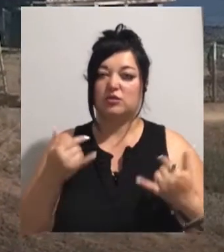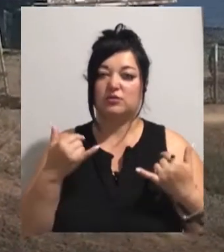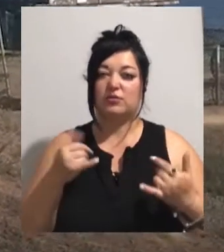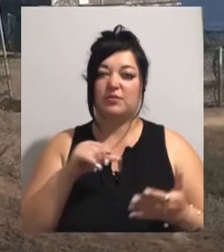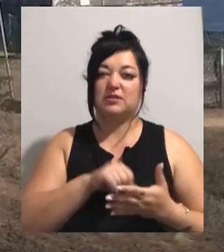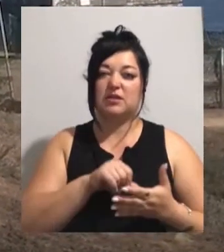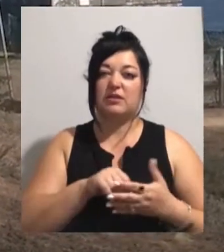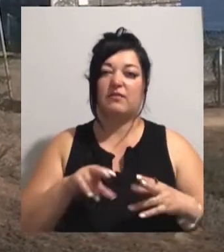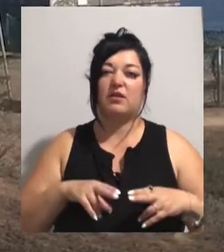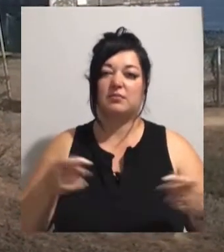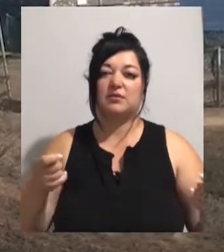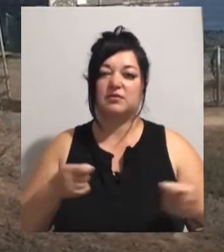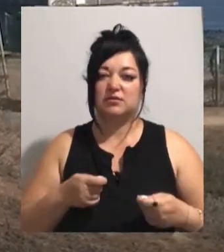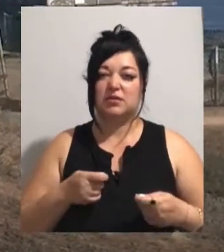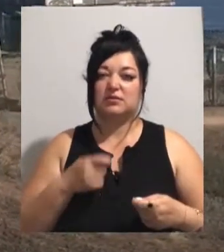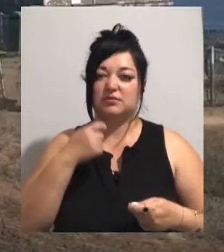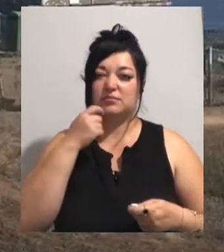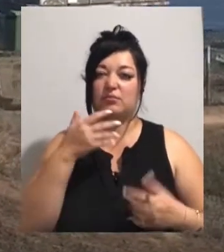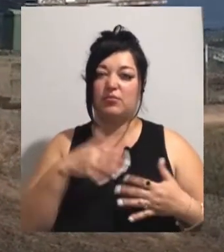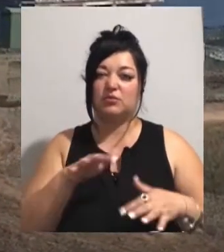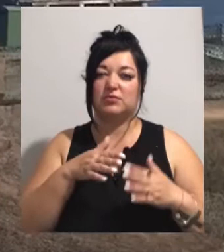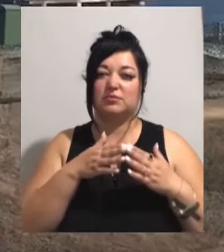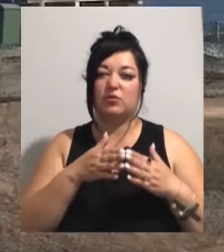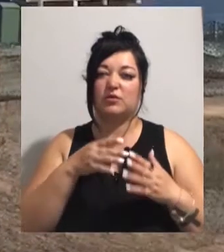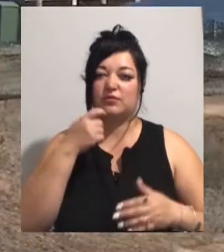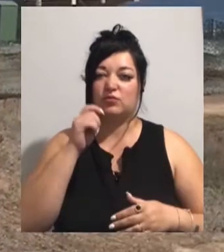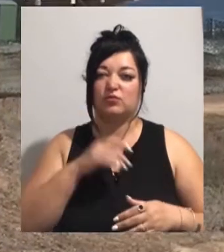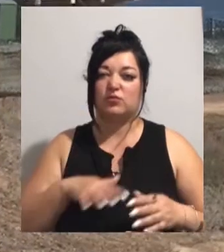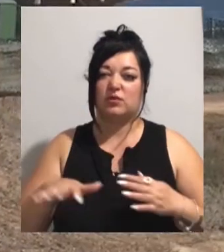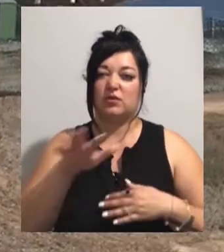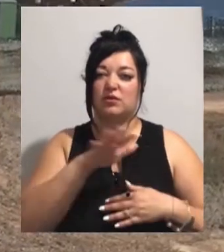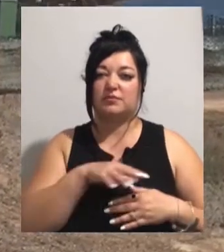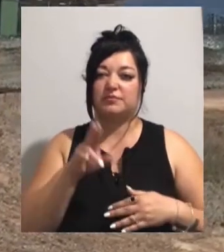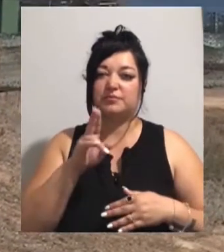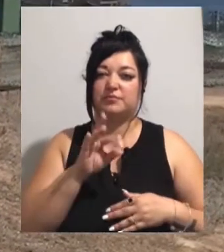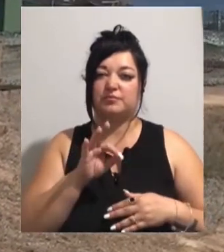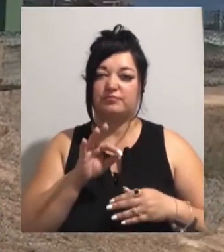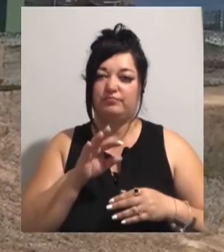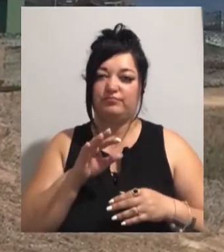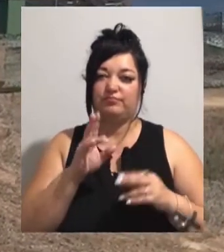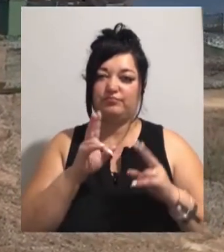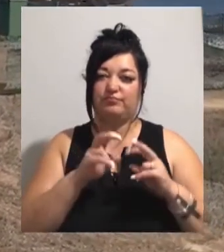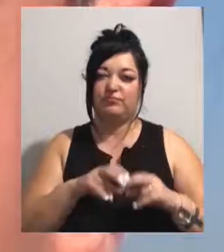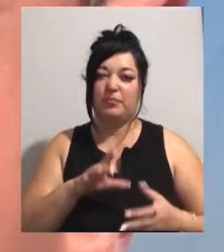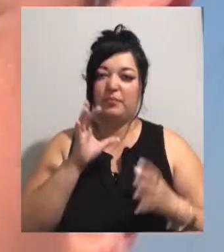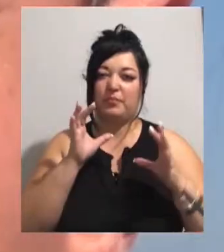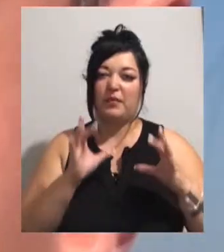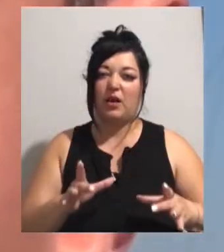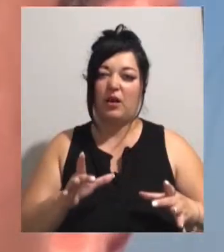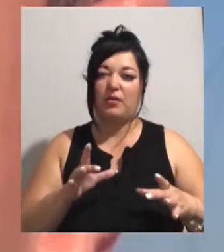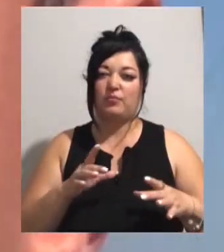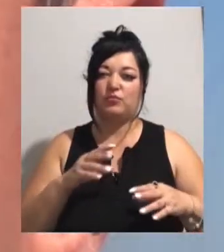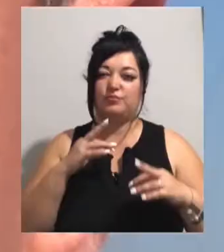портів України було абсорбентам пляму присипано. Ми